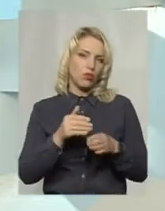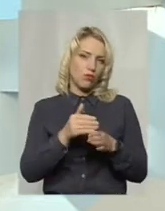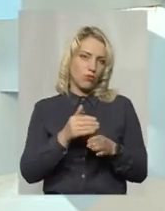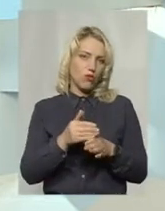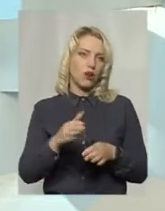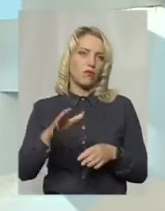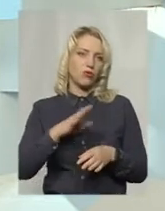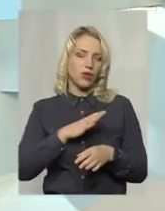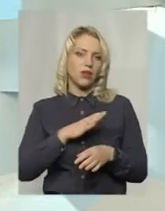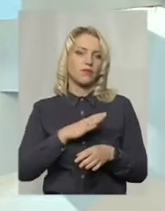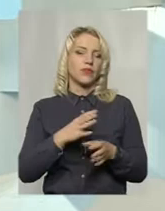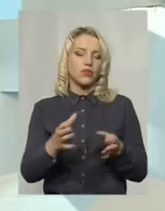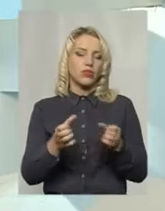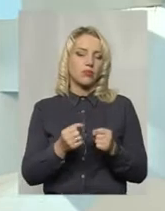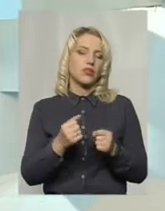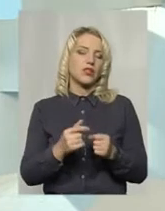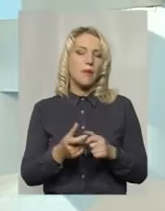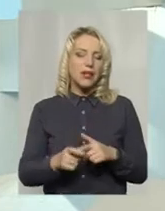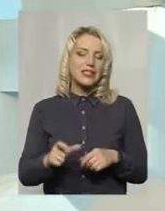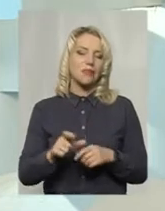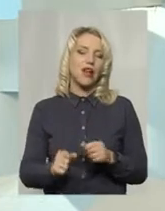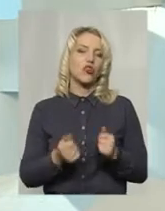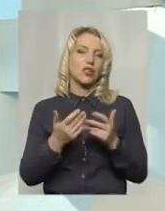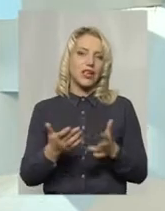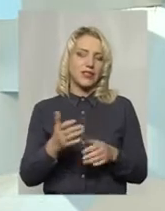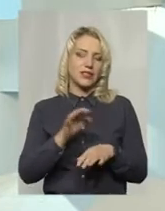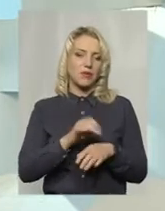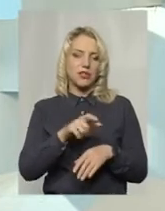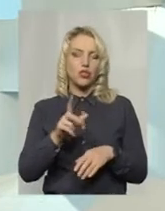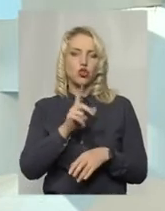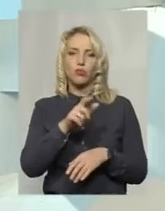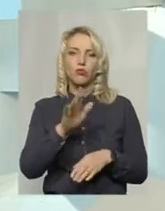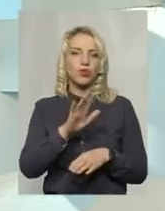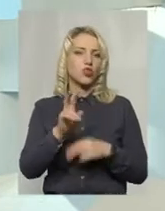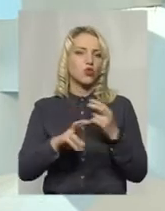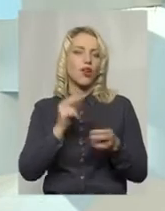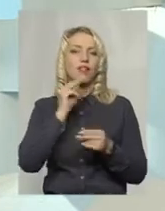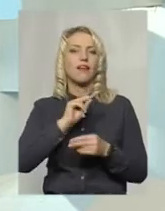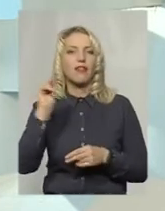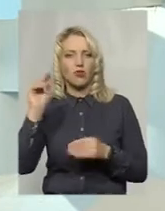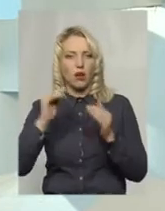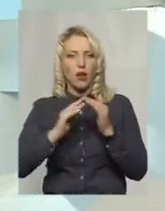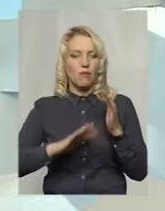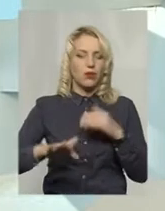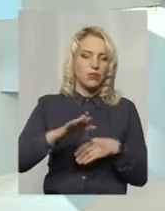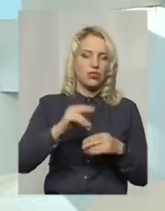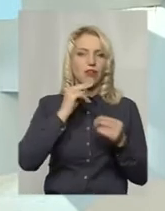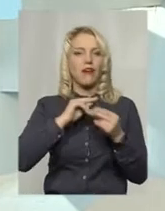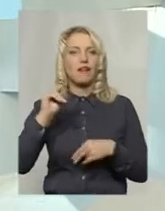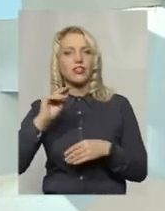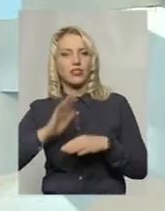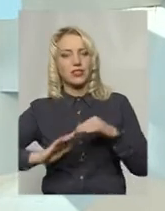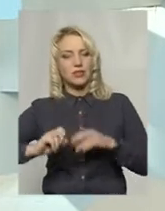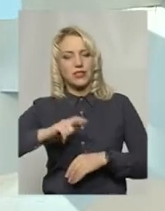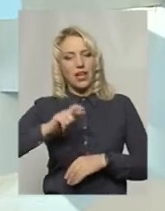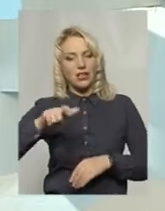отрималася максимальною кількістю пацієнтів, щоб пацієнти не шукали кращого приміщення, кращих спеціалістів